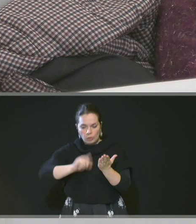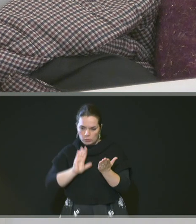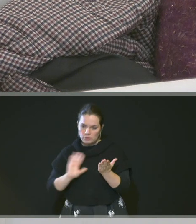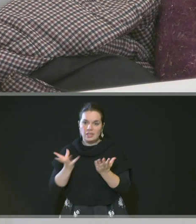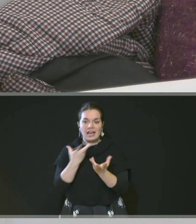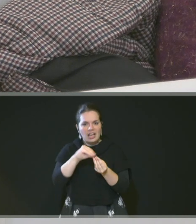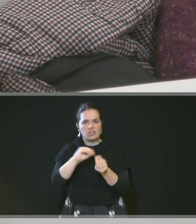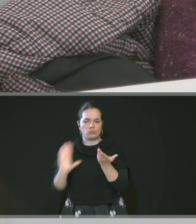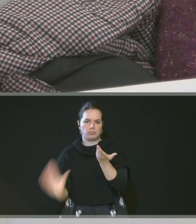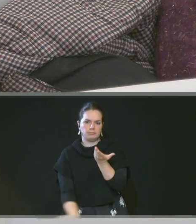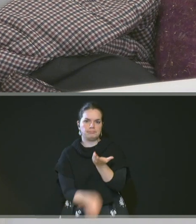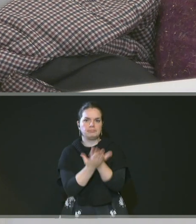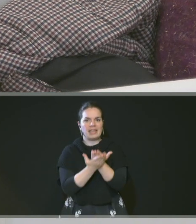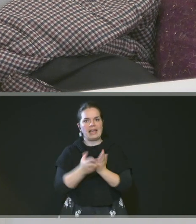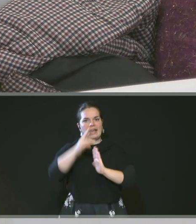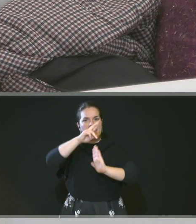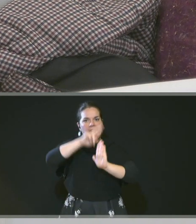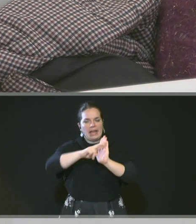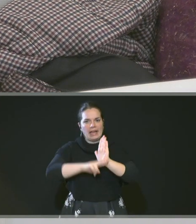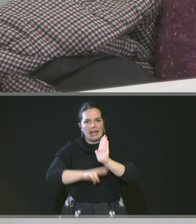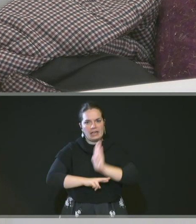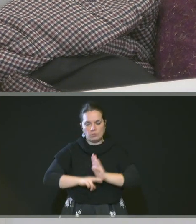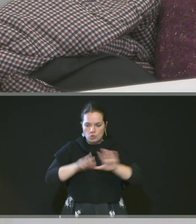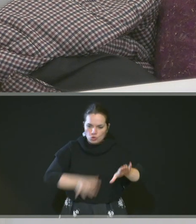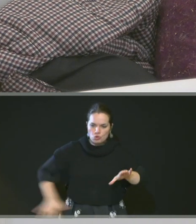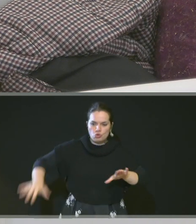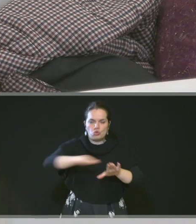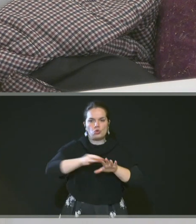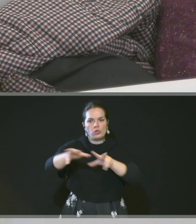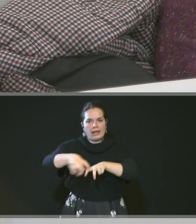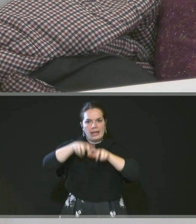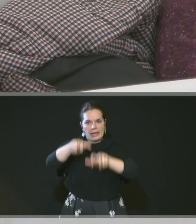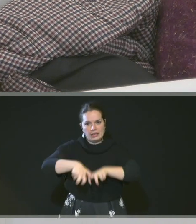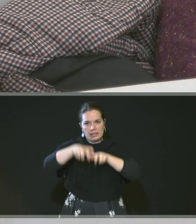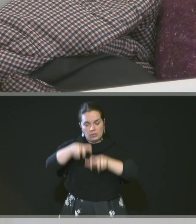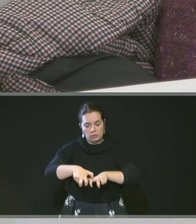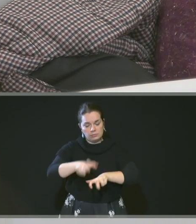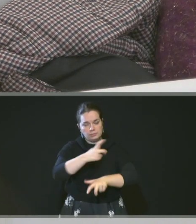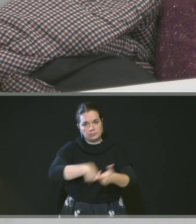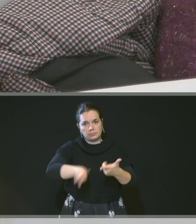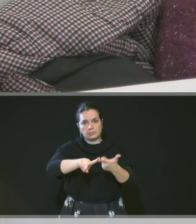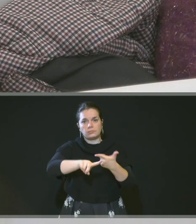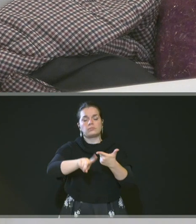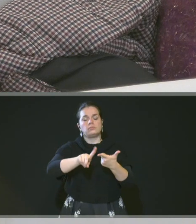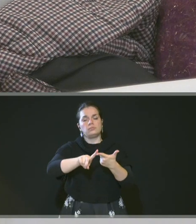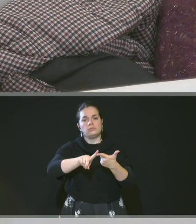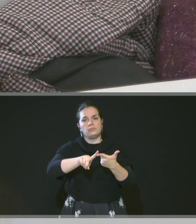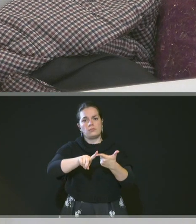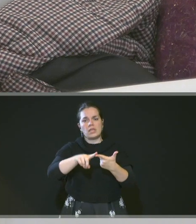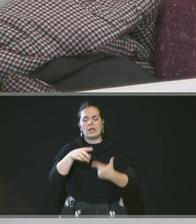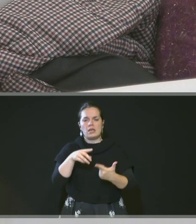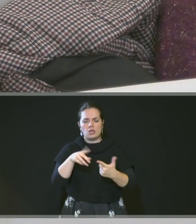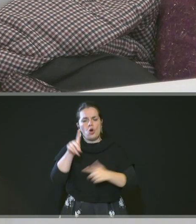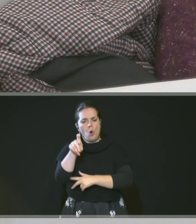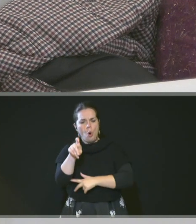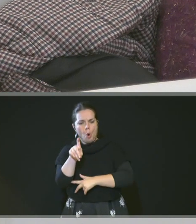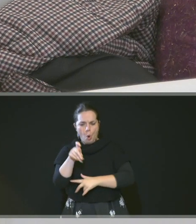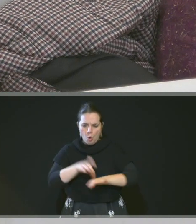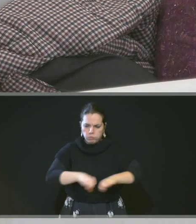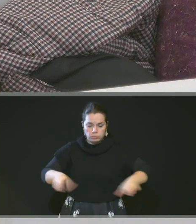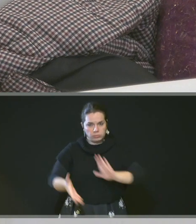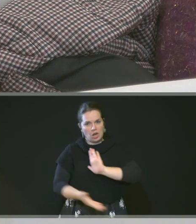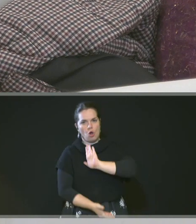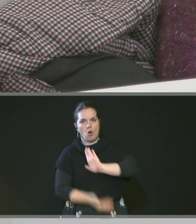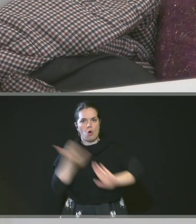agricole correspondant à la zone de la parcelle ZN 34, à la suppression de la division macro-lots et à la